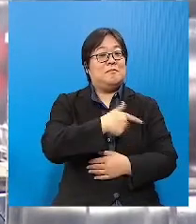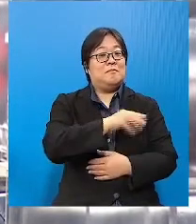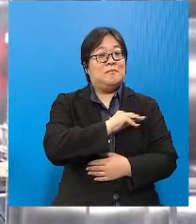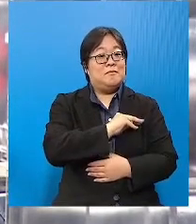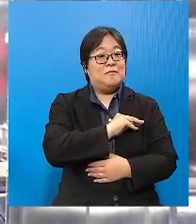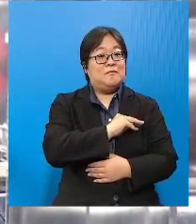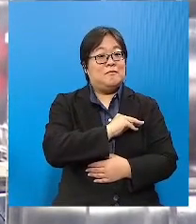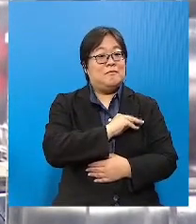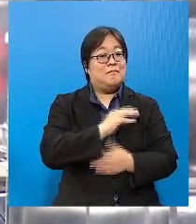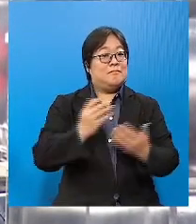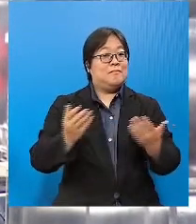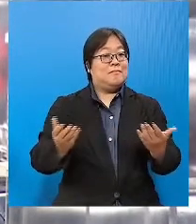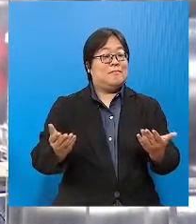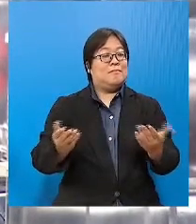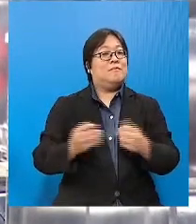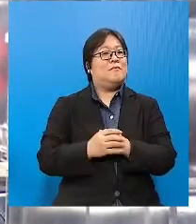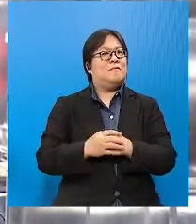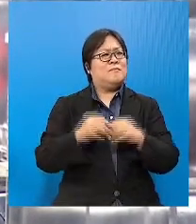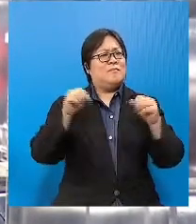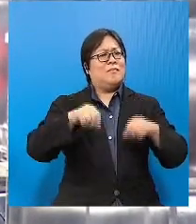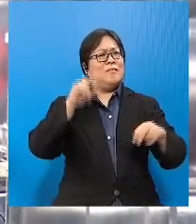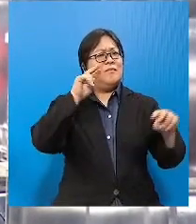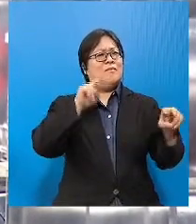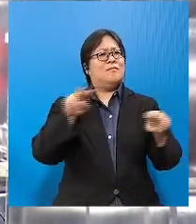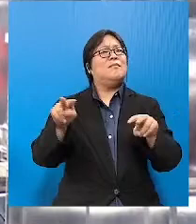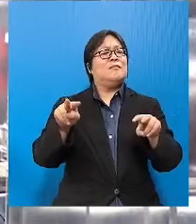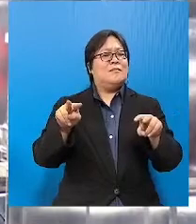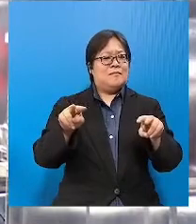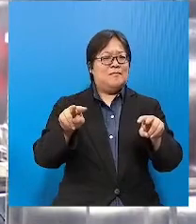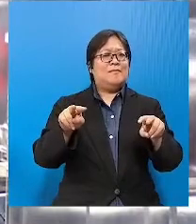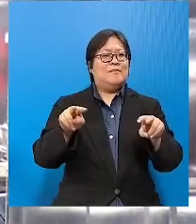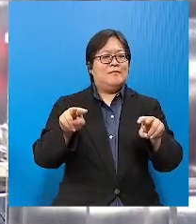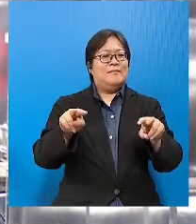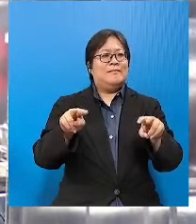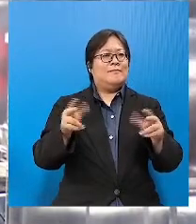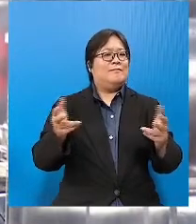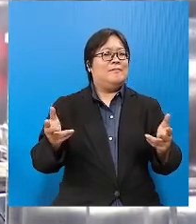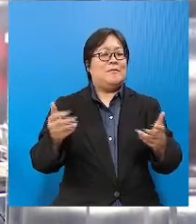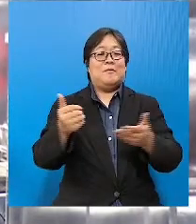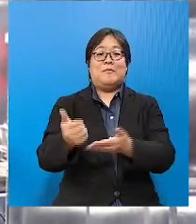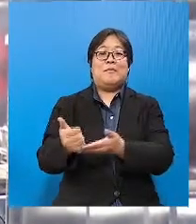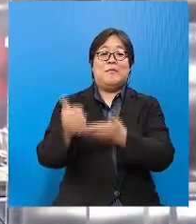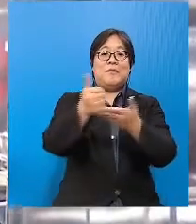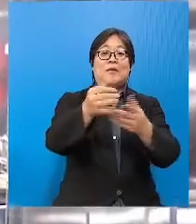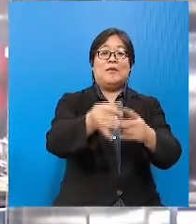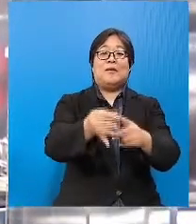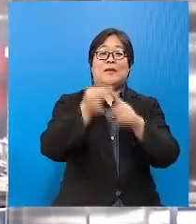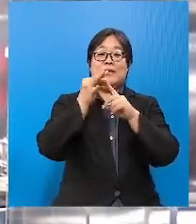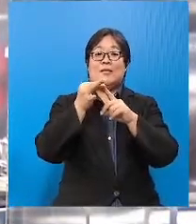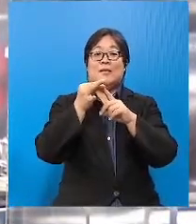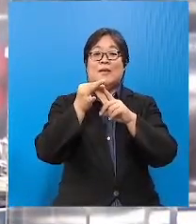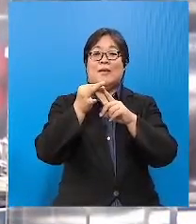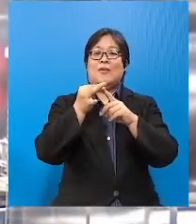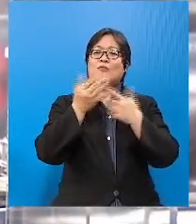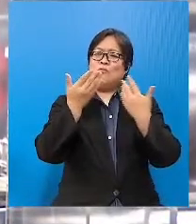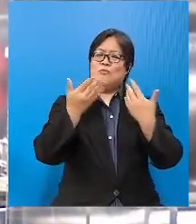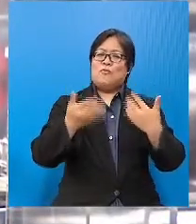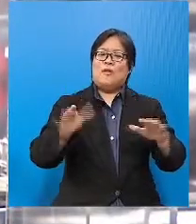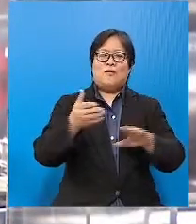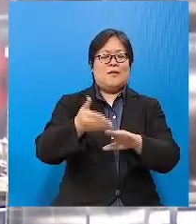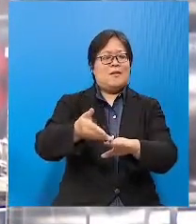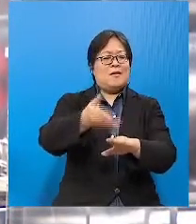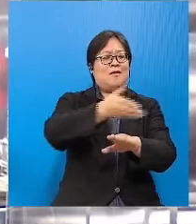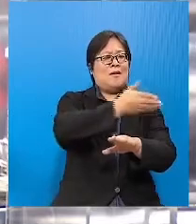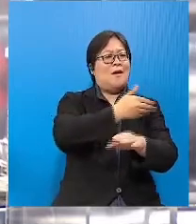dapat melihat satu lagi bantuan khas yang pernah dilaksanakan